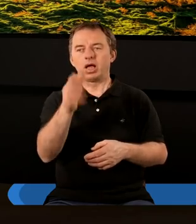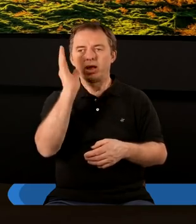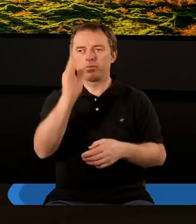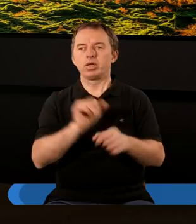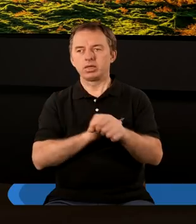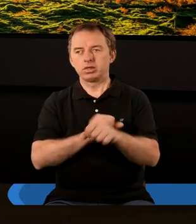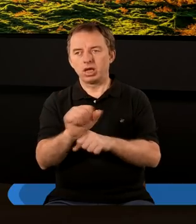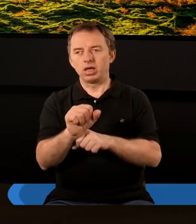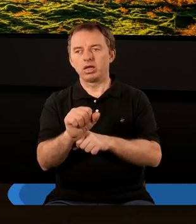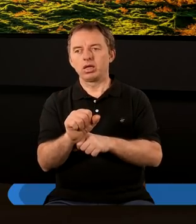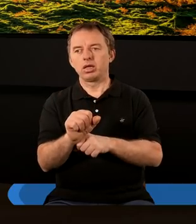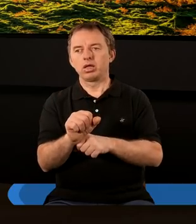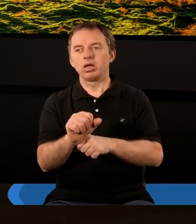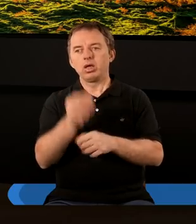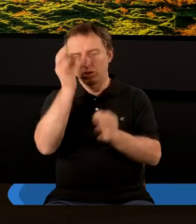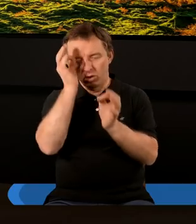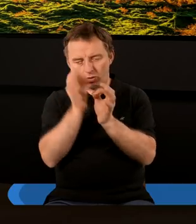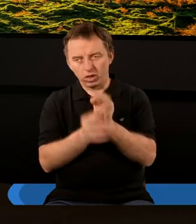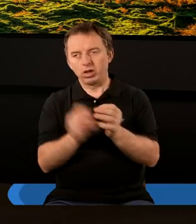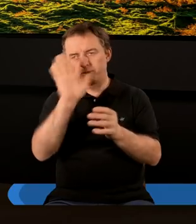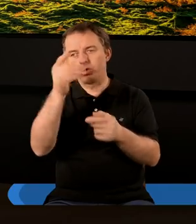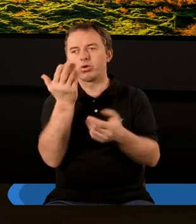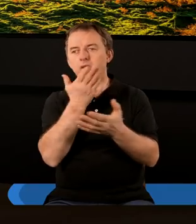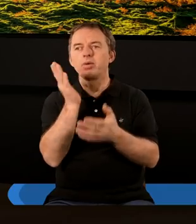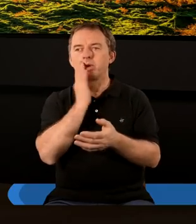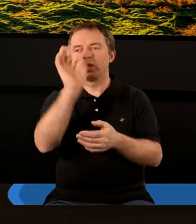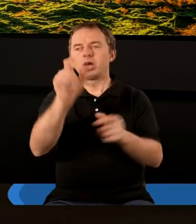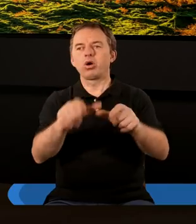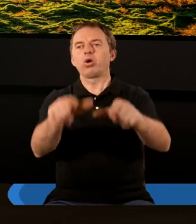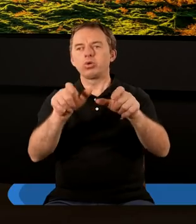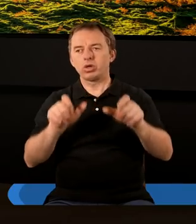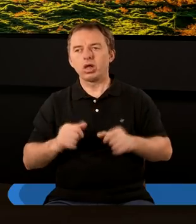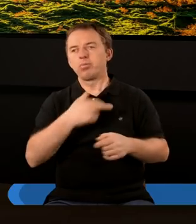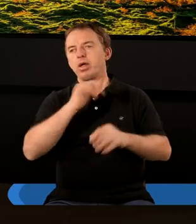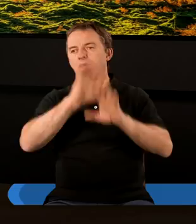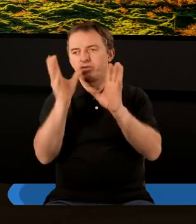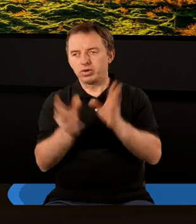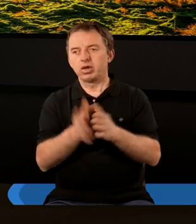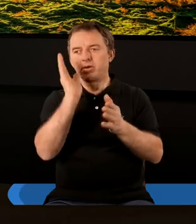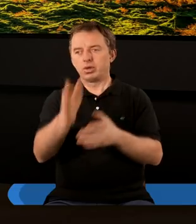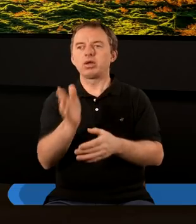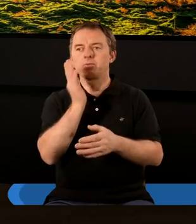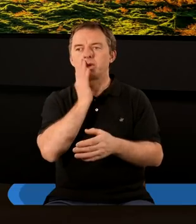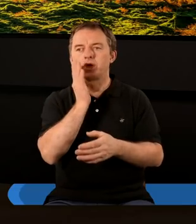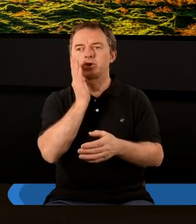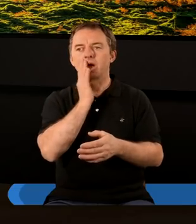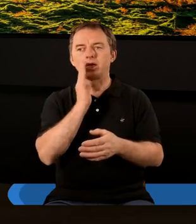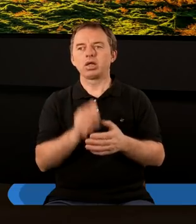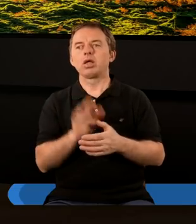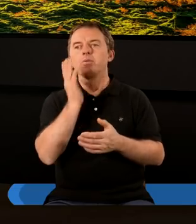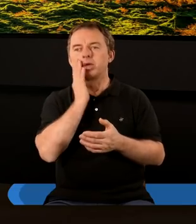to tam jest, to tam jest właśnie dokładnie w miejscu, gdzie Pan Bóg mieszka, gdzie jest Jego tron. Czyli my wszyscy będziemy mieszkać